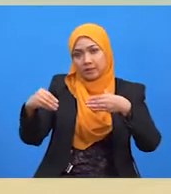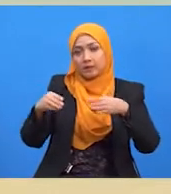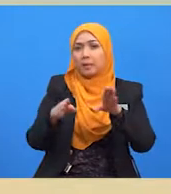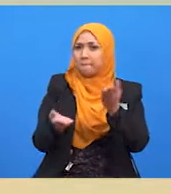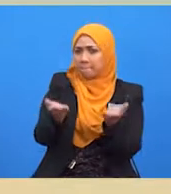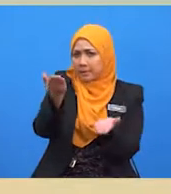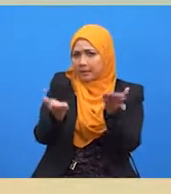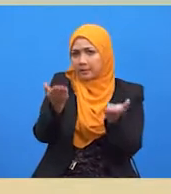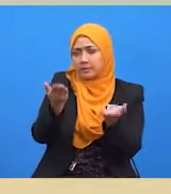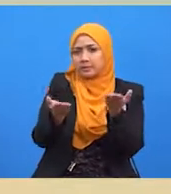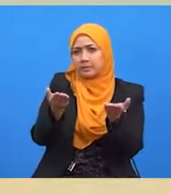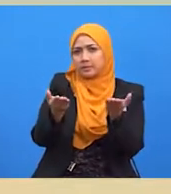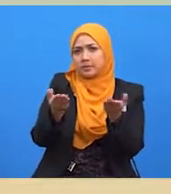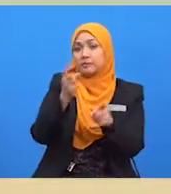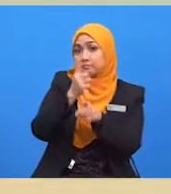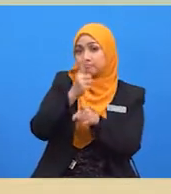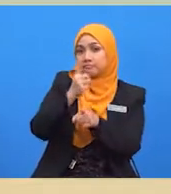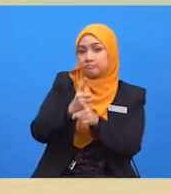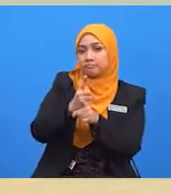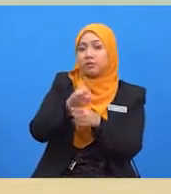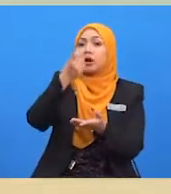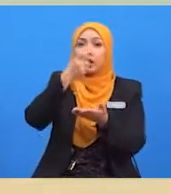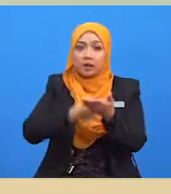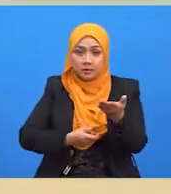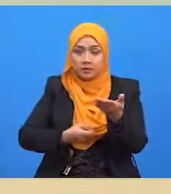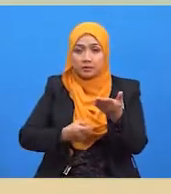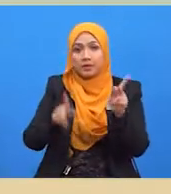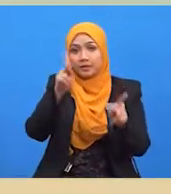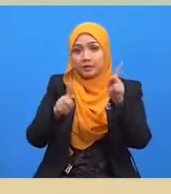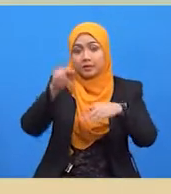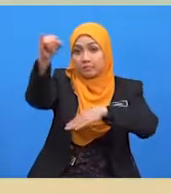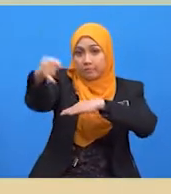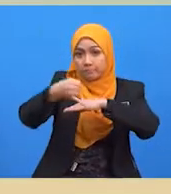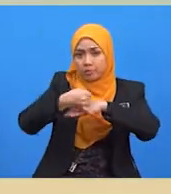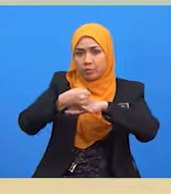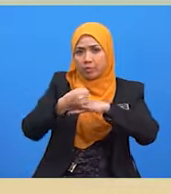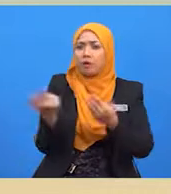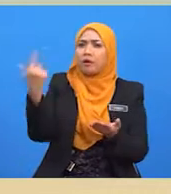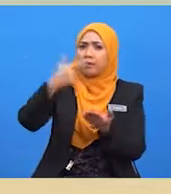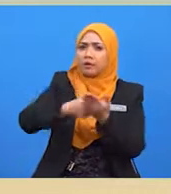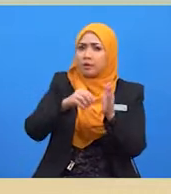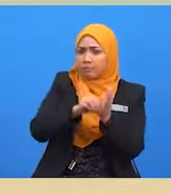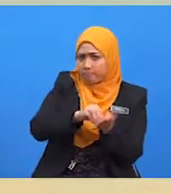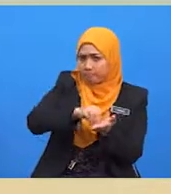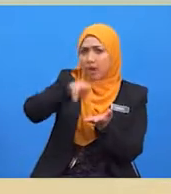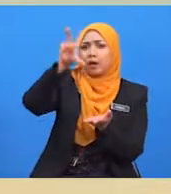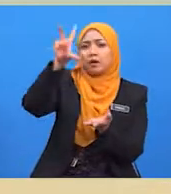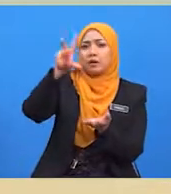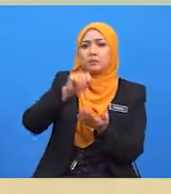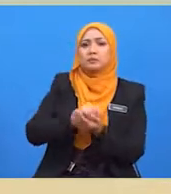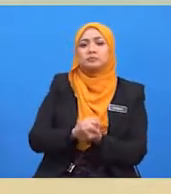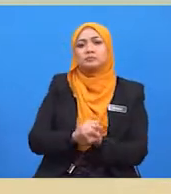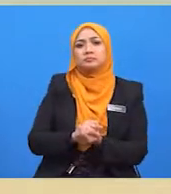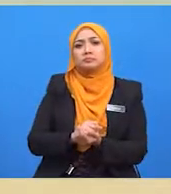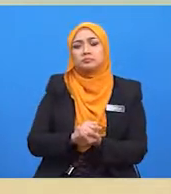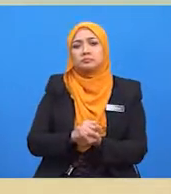import lebih mahal daripada kereta domestik apakah kereta pilihan anda sekarang pelajar